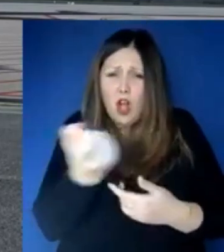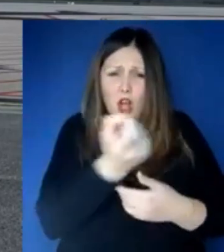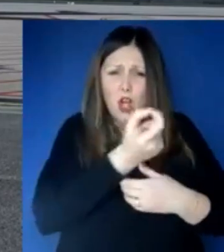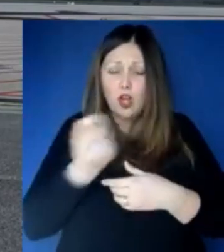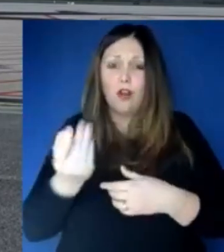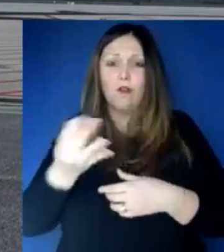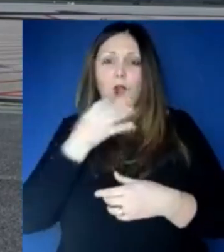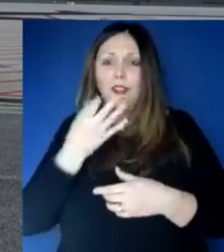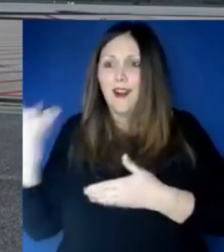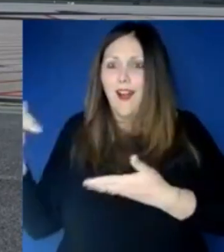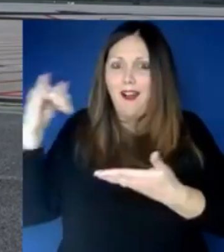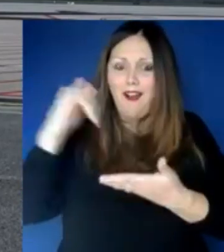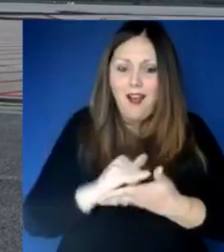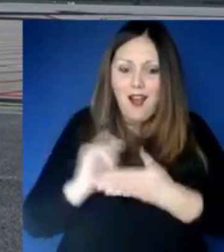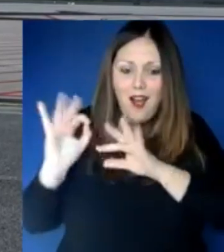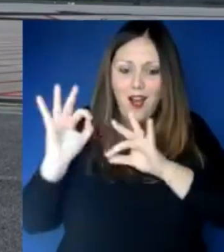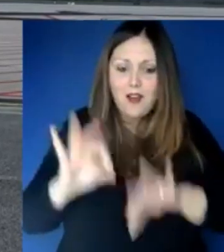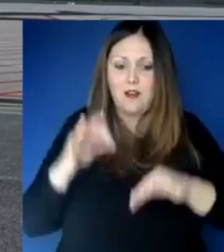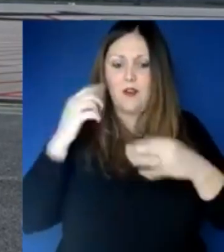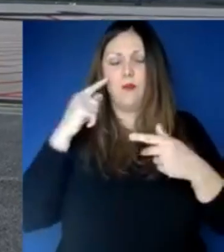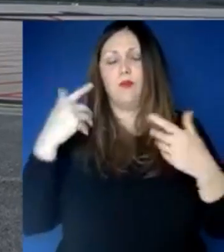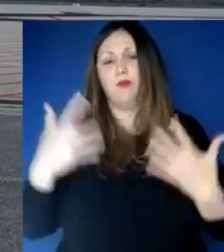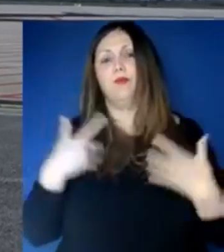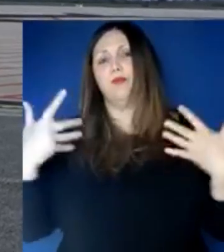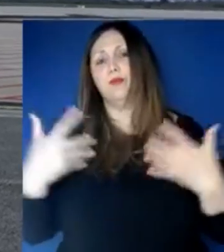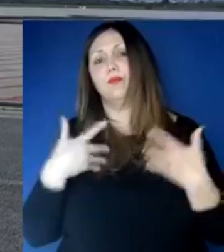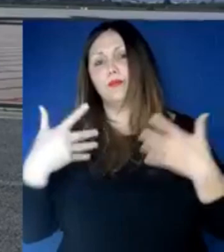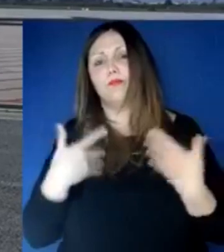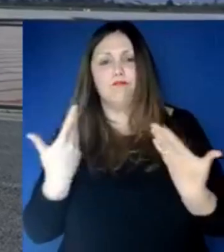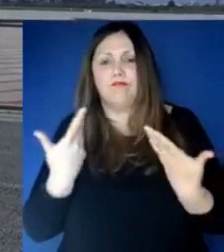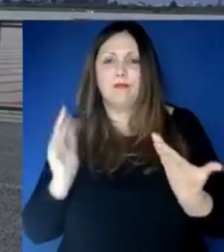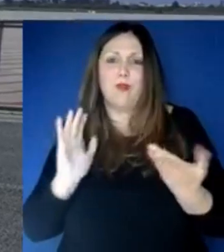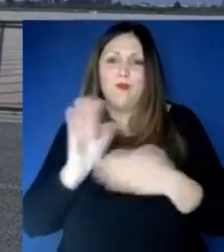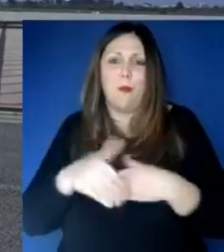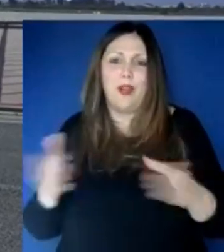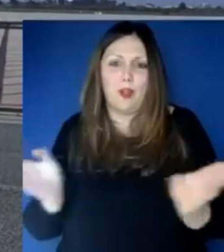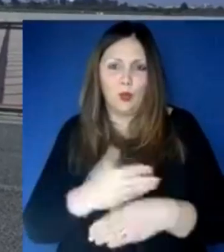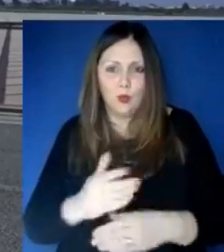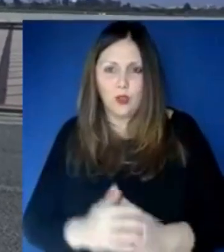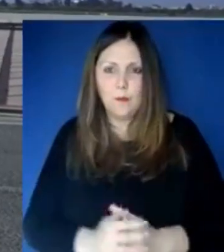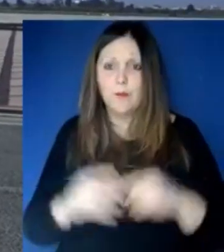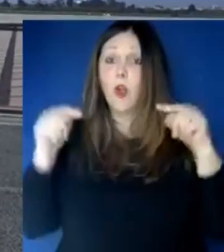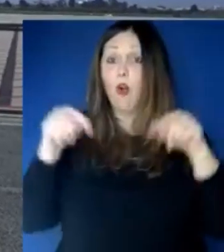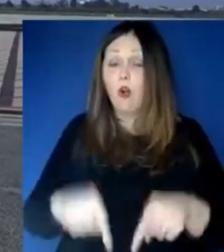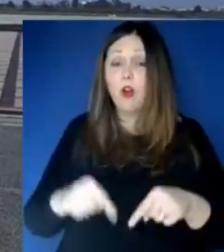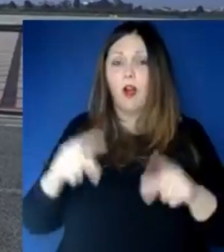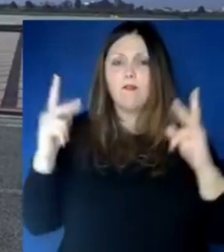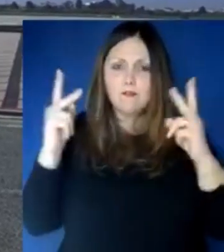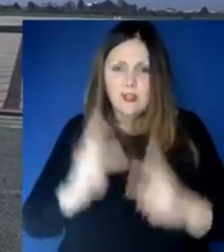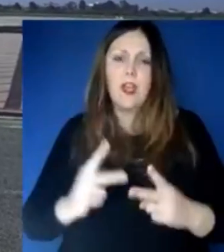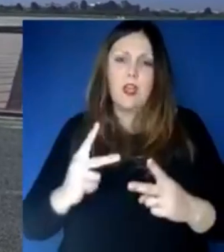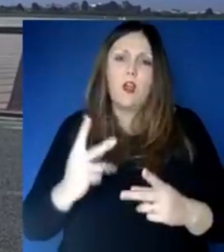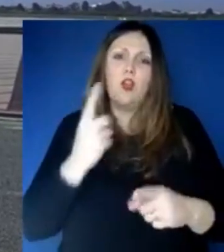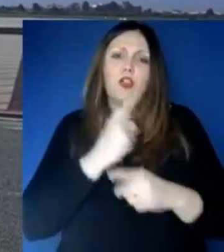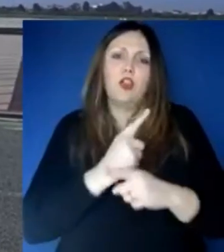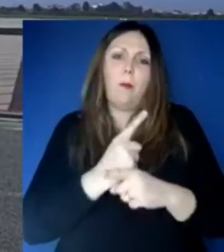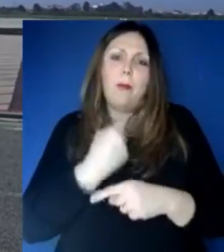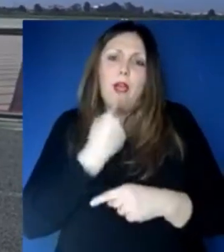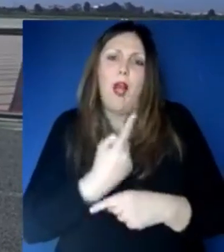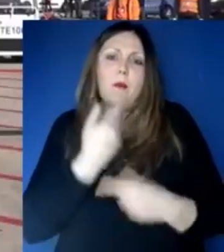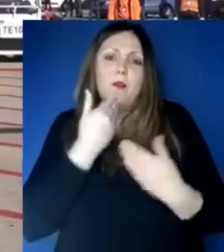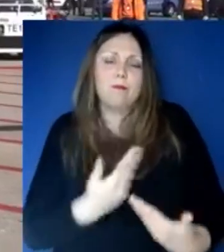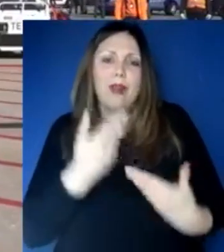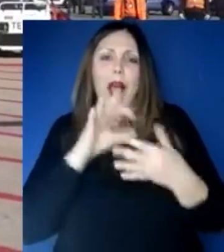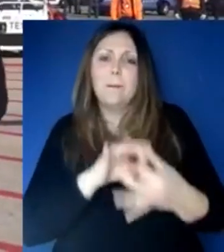dobbiamo veramente all'amicizia del popolo cinese questo risultato e anche devo dire